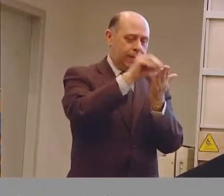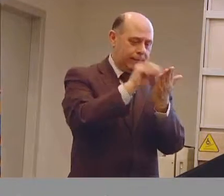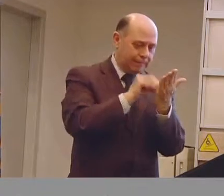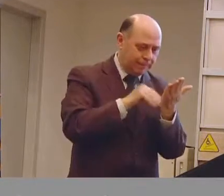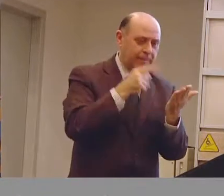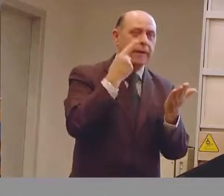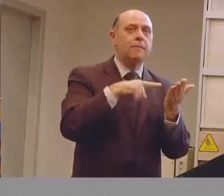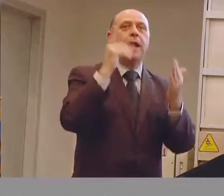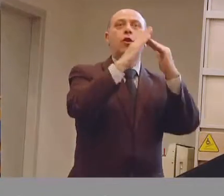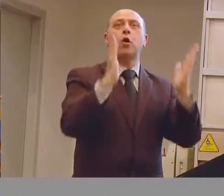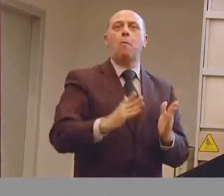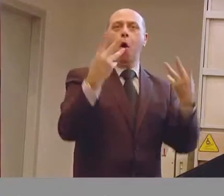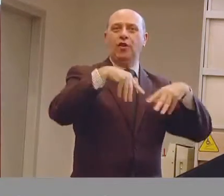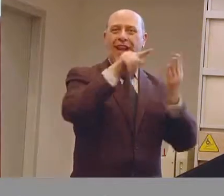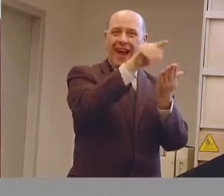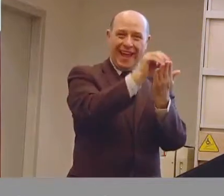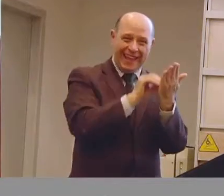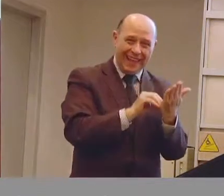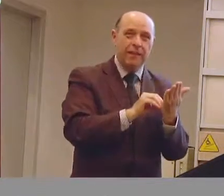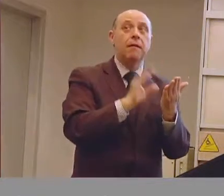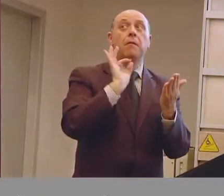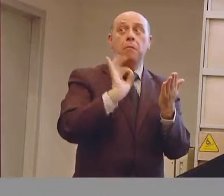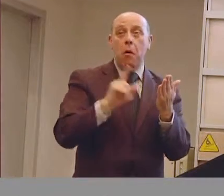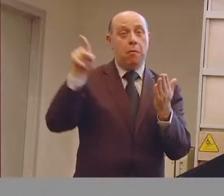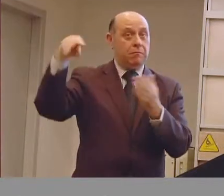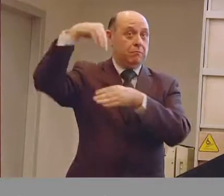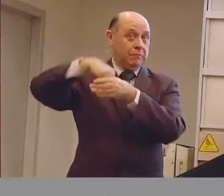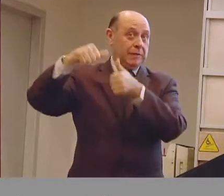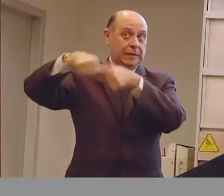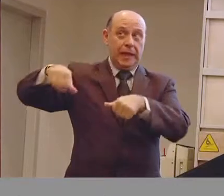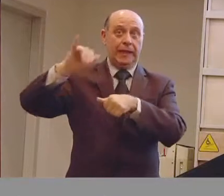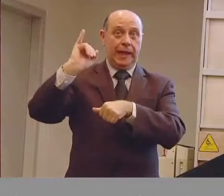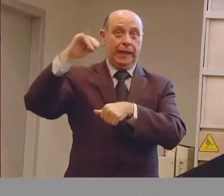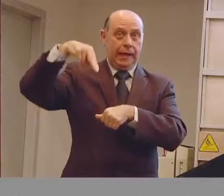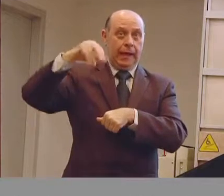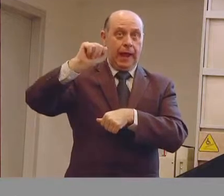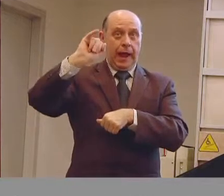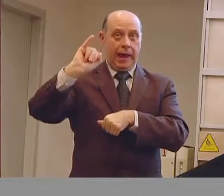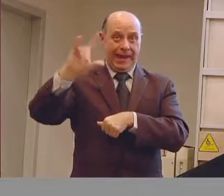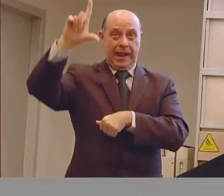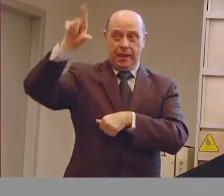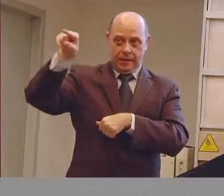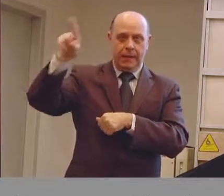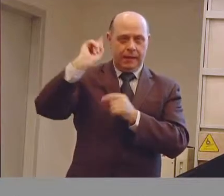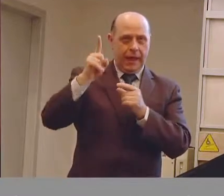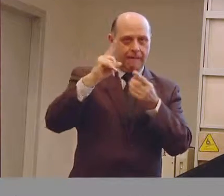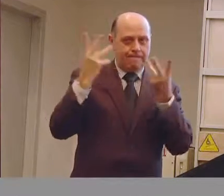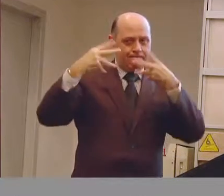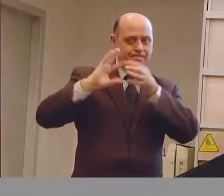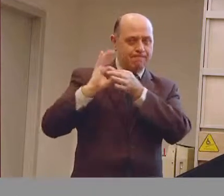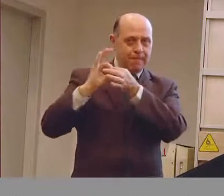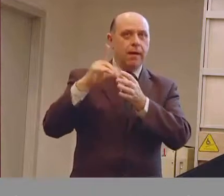assunto un pochino da tutte le equipi multidisciplinari delle sedi INAIL perché bisogna chiaramente individuare, come si diceva anche all'inizio della mia